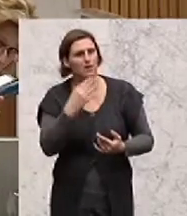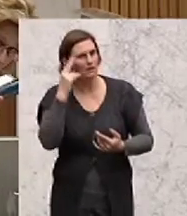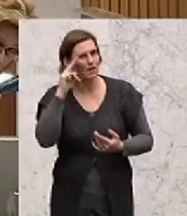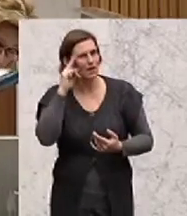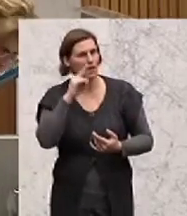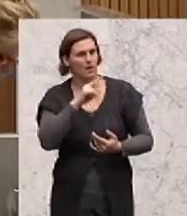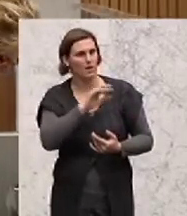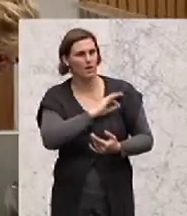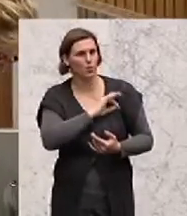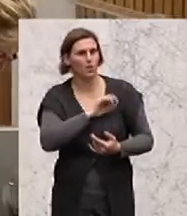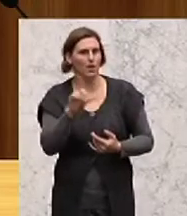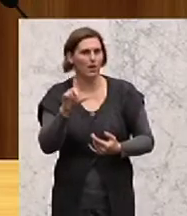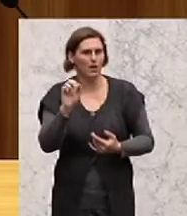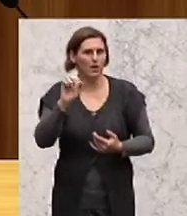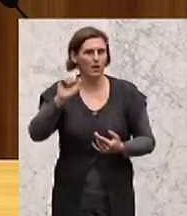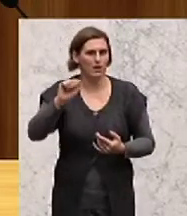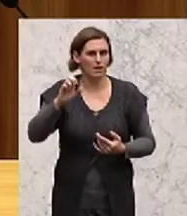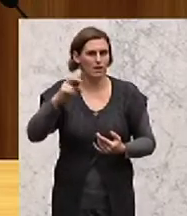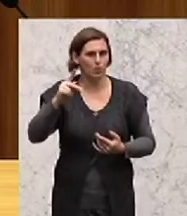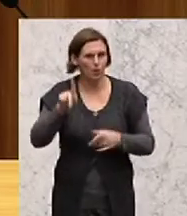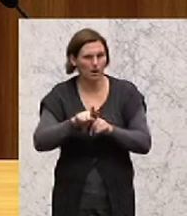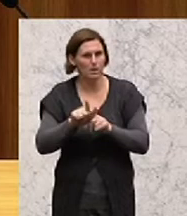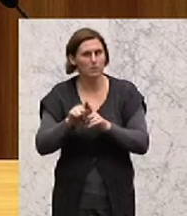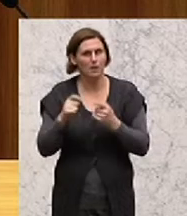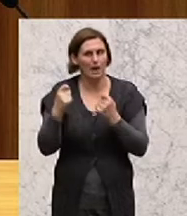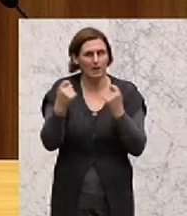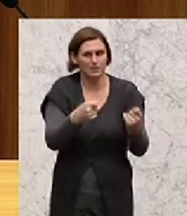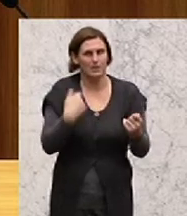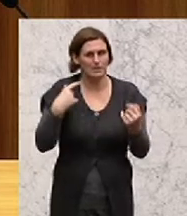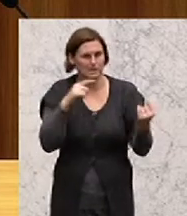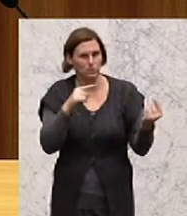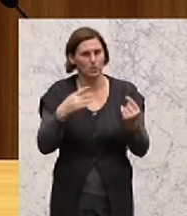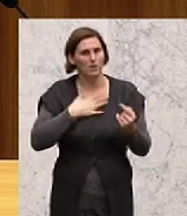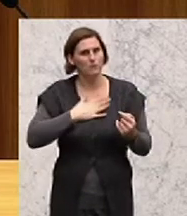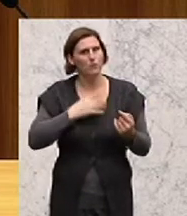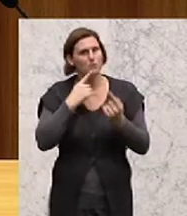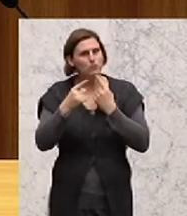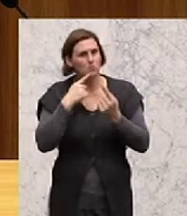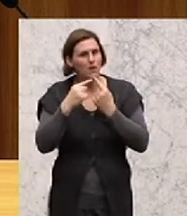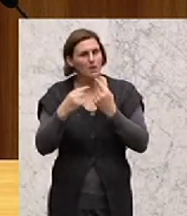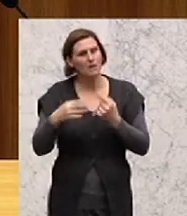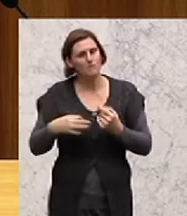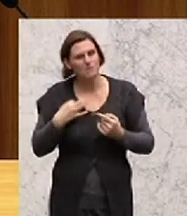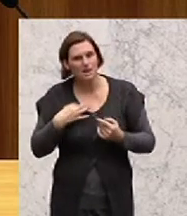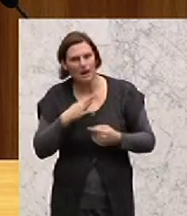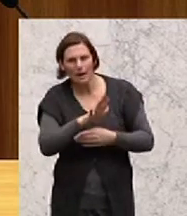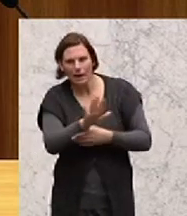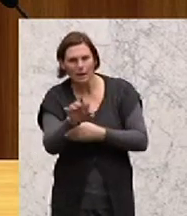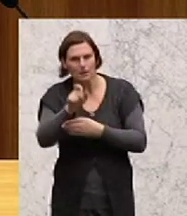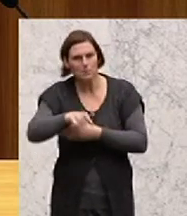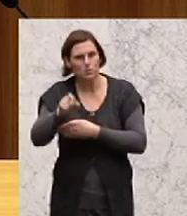meinen Antrag nicht unterstützt, aber zumindest die Diskussion darüber, hätte ich gern darüber gesprochen, wie es den Menschen, die arbeitslos sind,